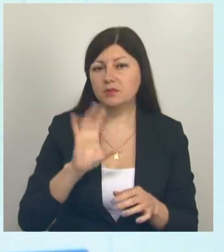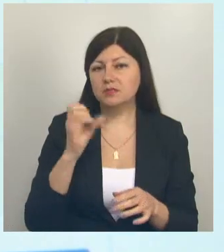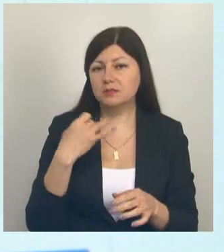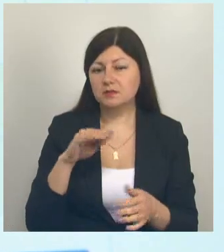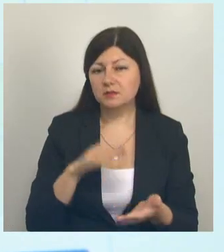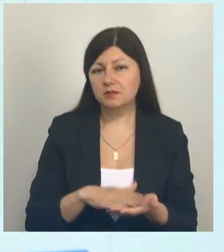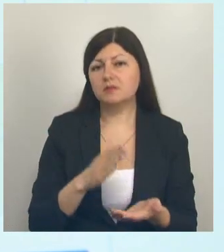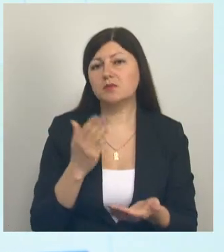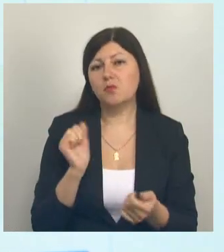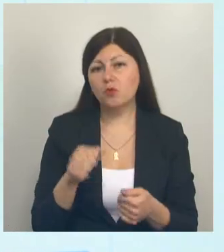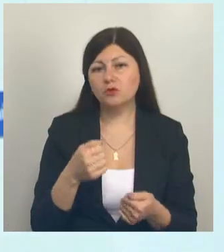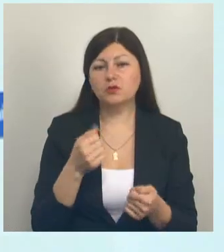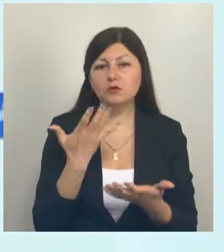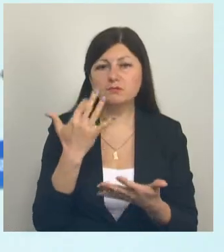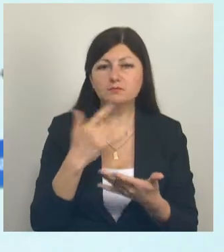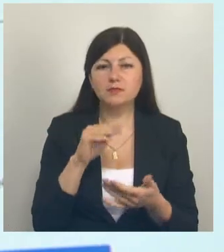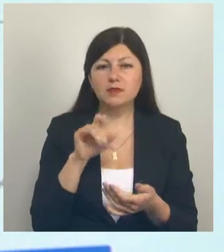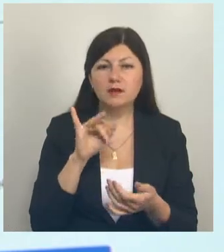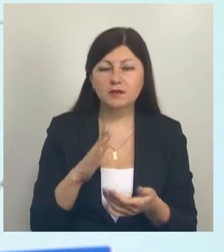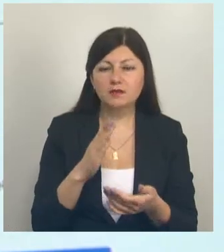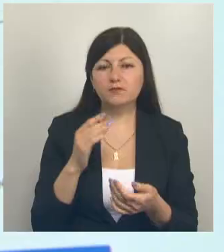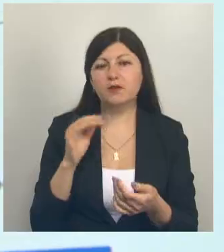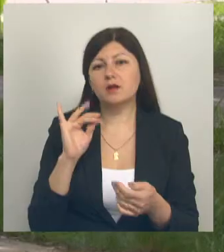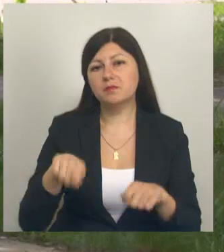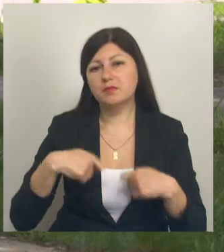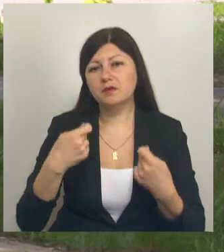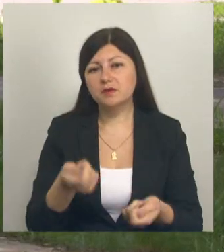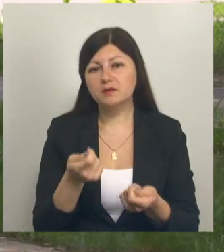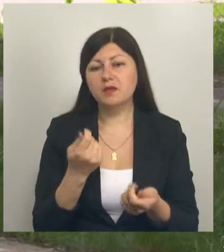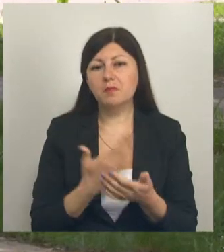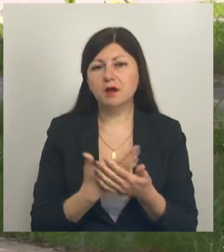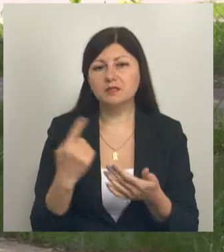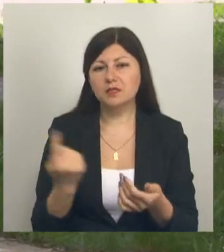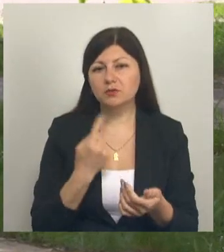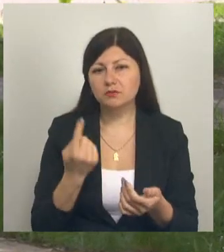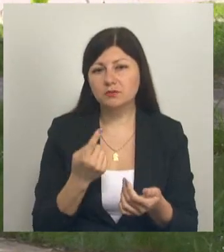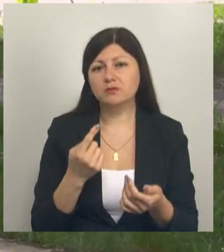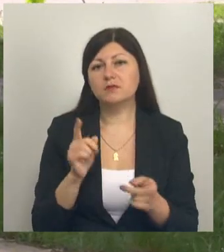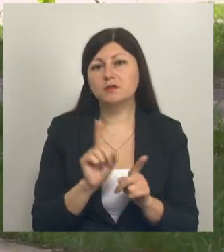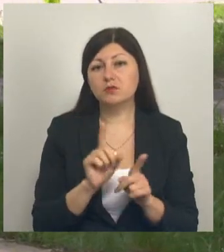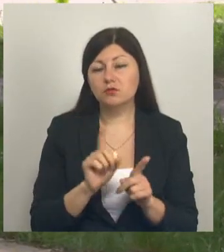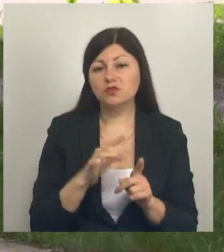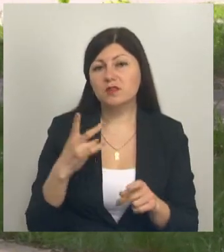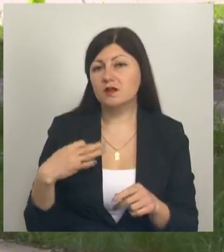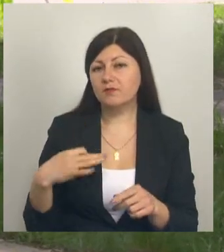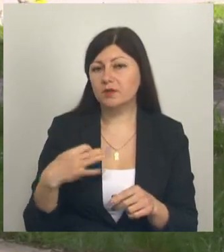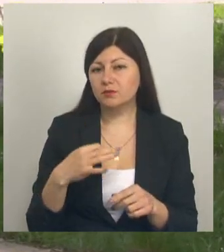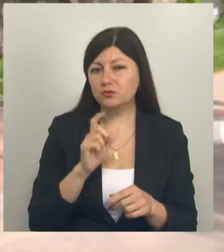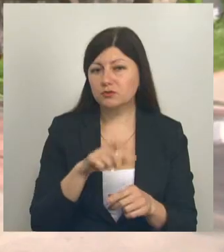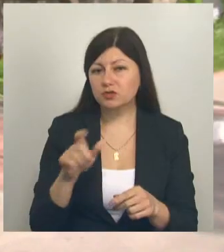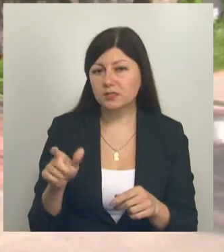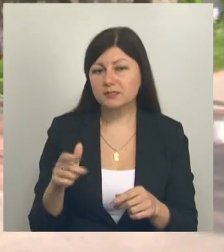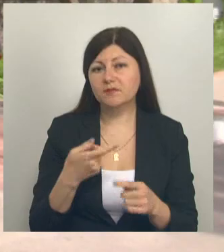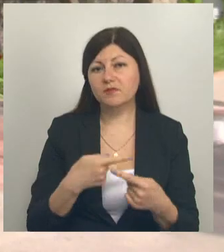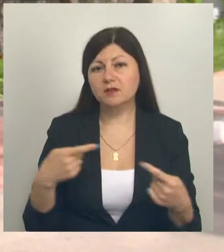ознакомиться с тарифами на услуги, передать показания приборов учёта, задать вопрос. Неравнодушные жильцы – ещё одна гордость управляющей компании.